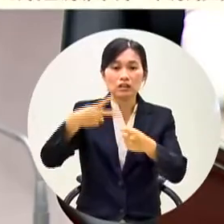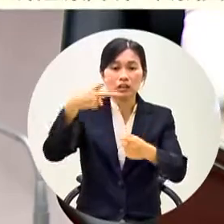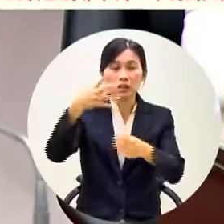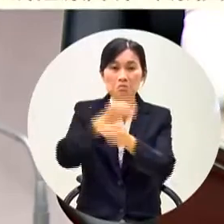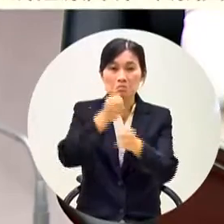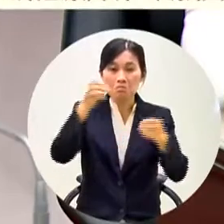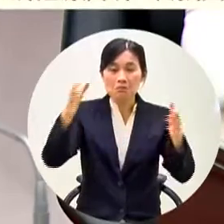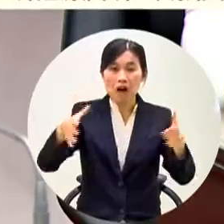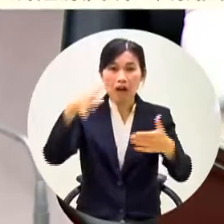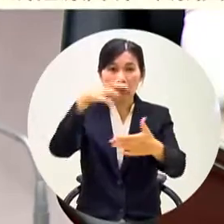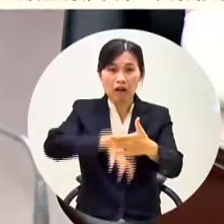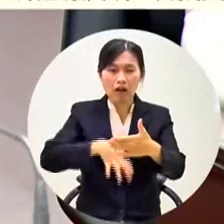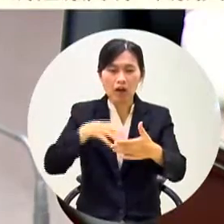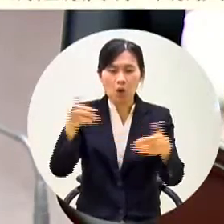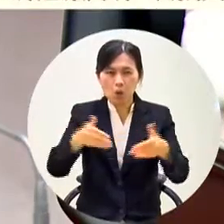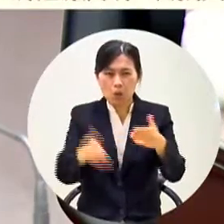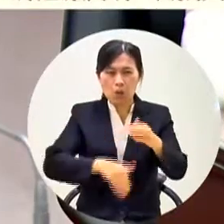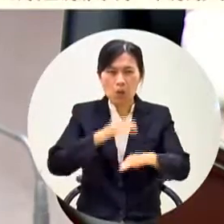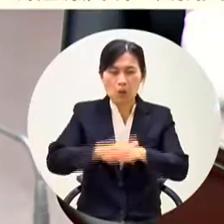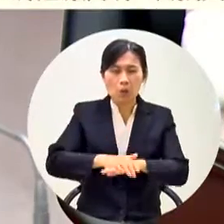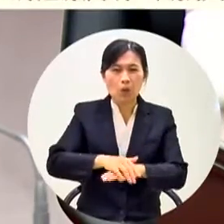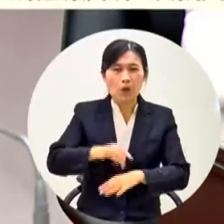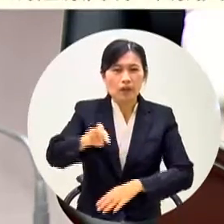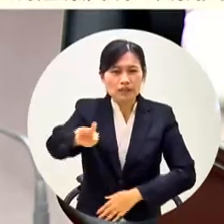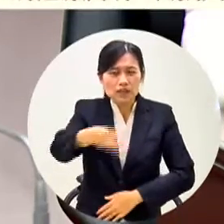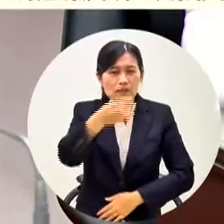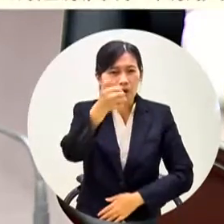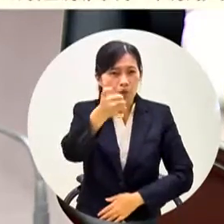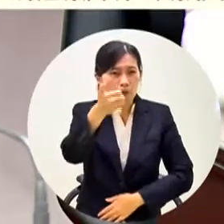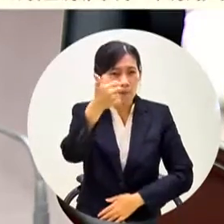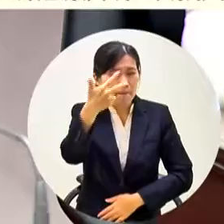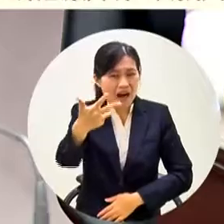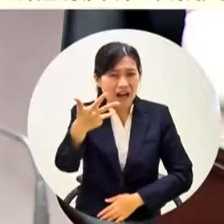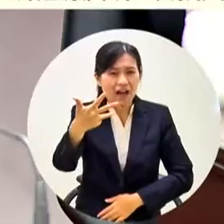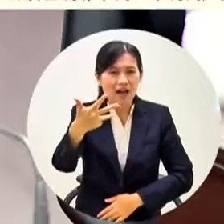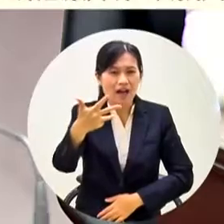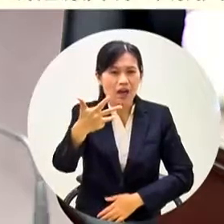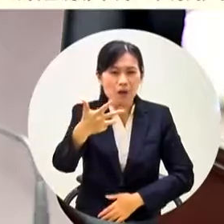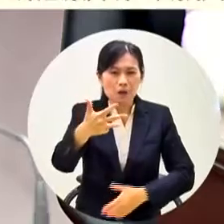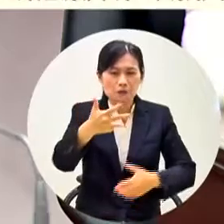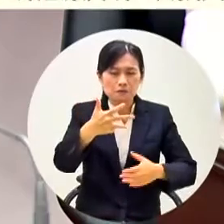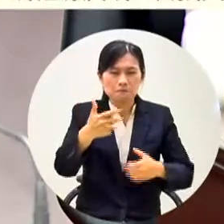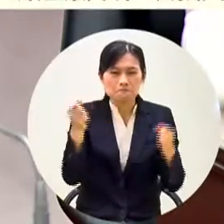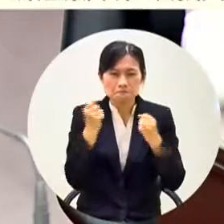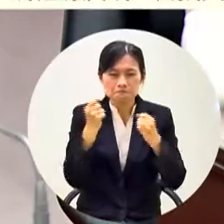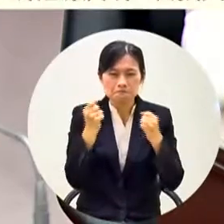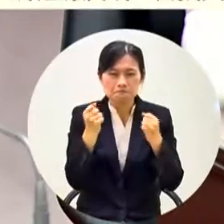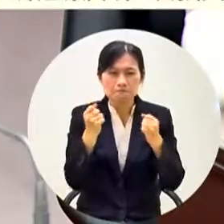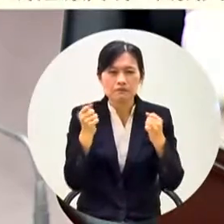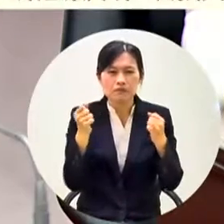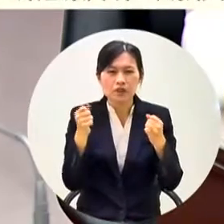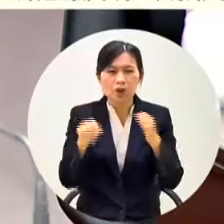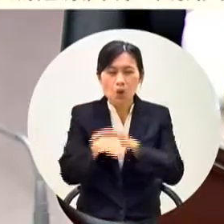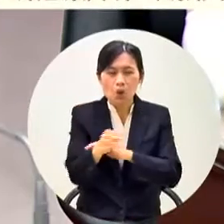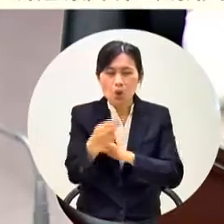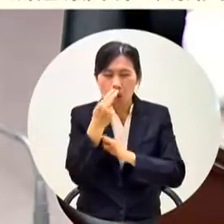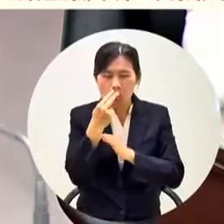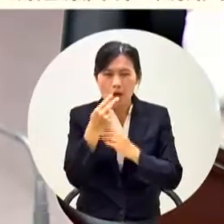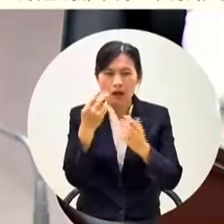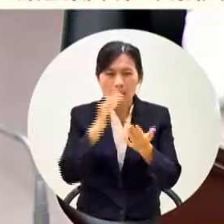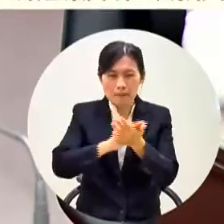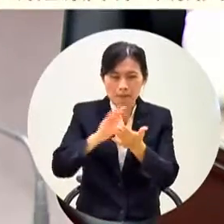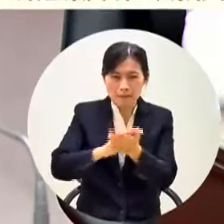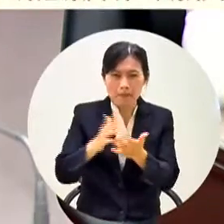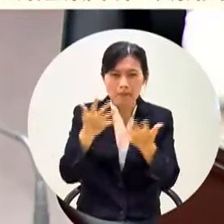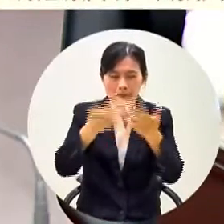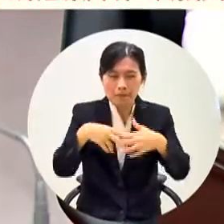雄市358所校的空氣清淨機冷氣機雙機但是葉副